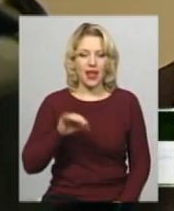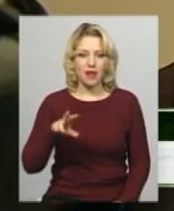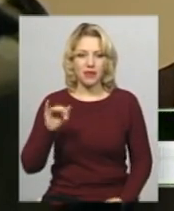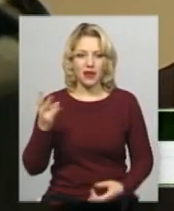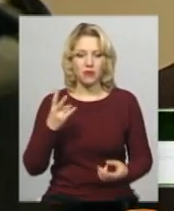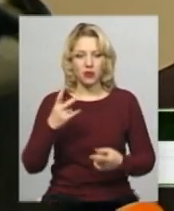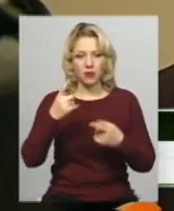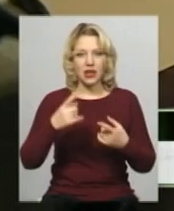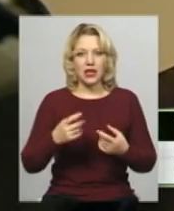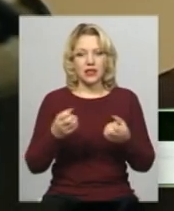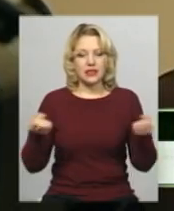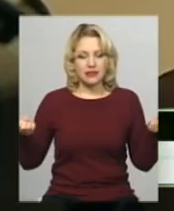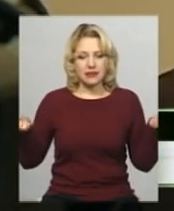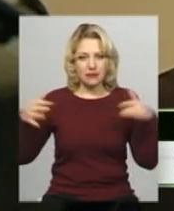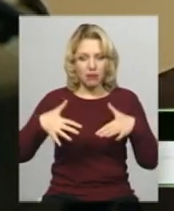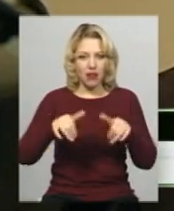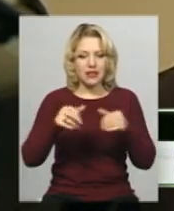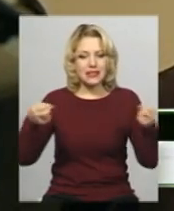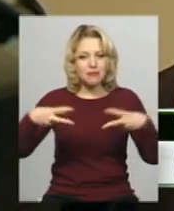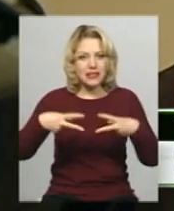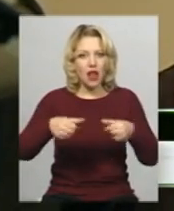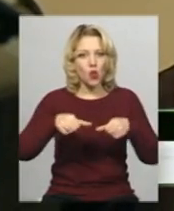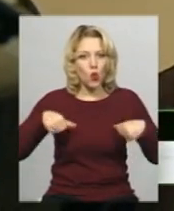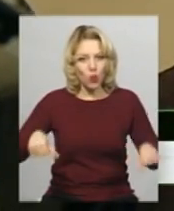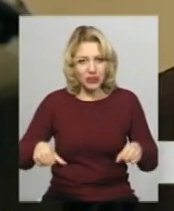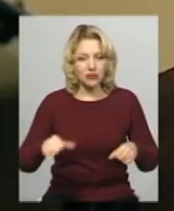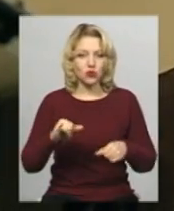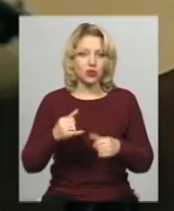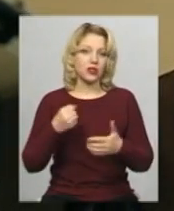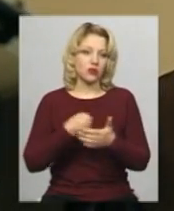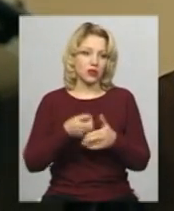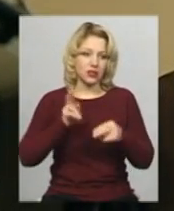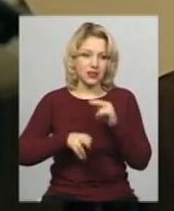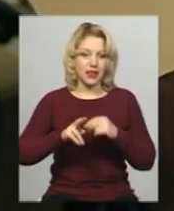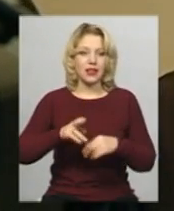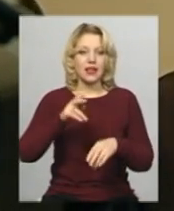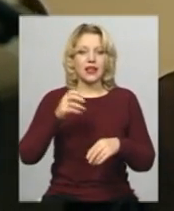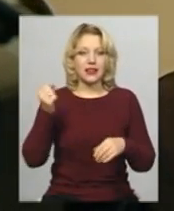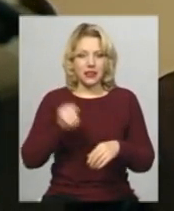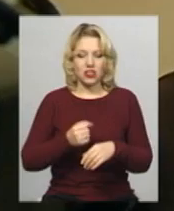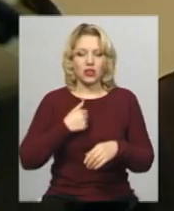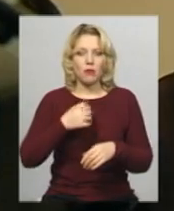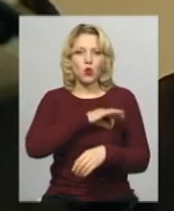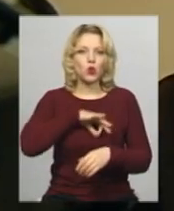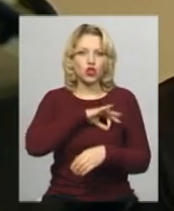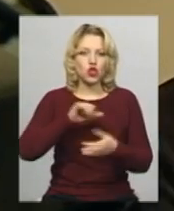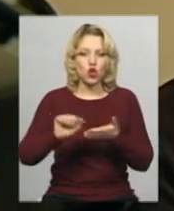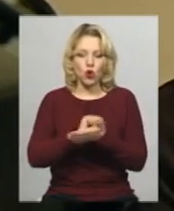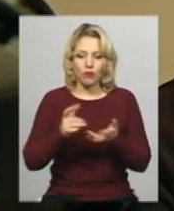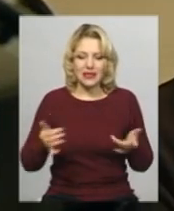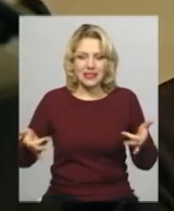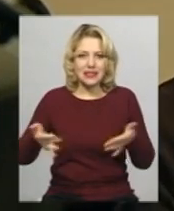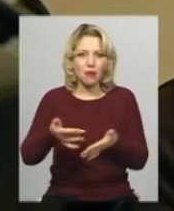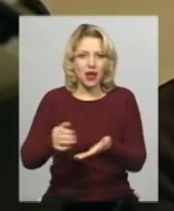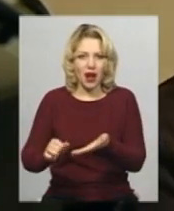спеціальну комісію, яка це буде робити. Ми до кінця тижня всі юридичні документи збираємо, щоб ми могли зібрати цю комісію